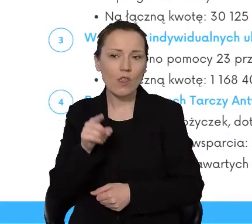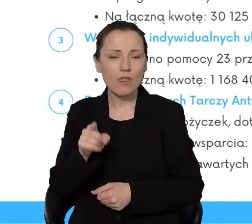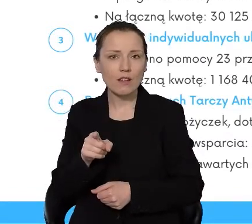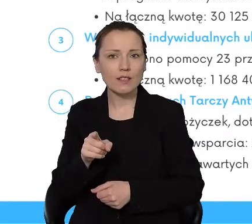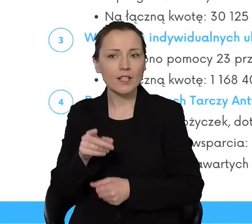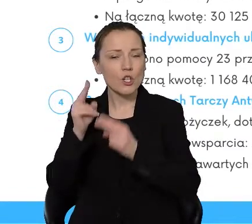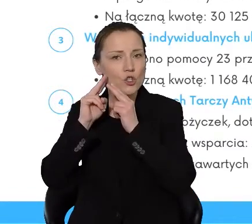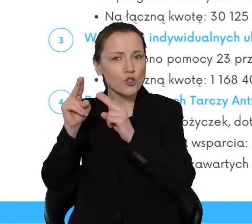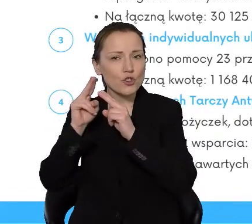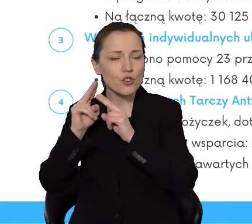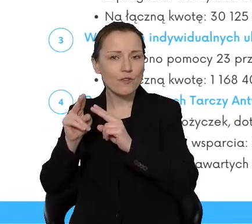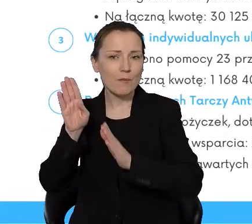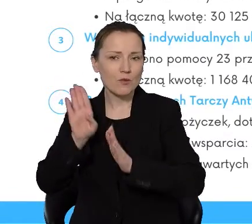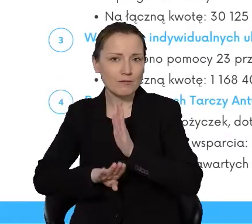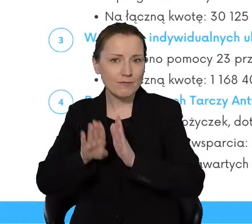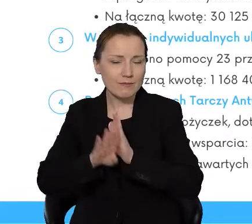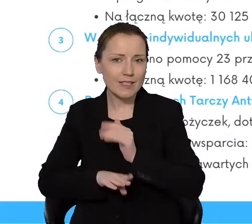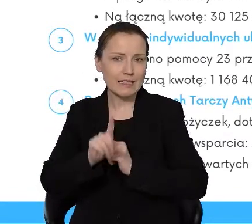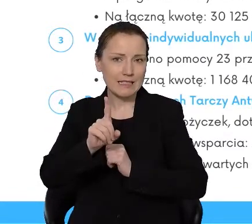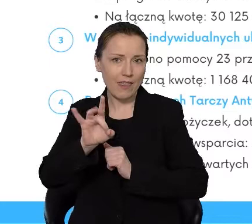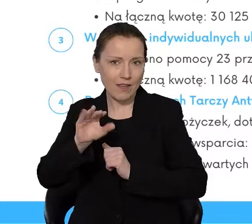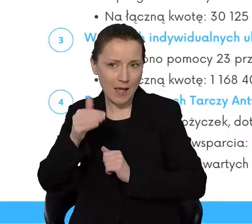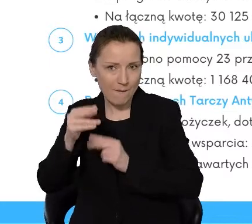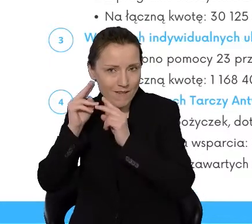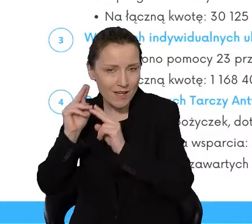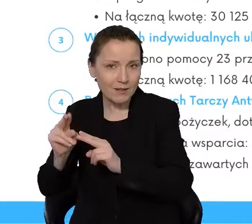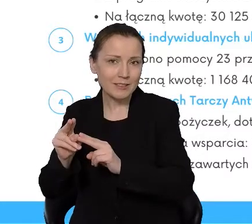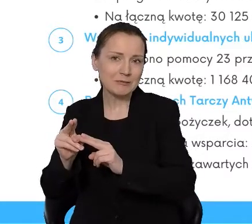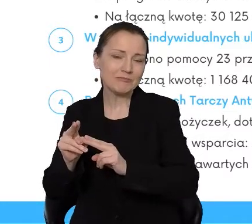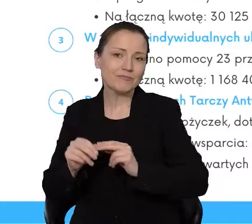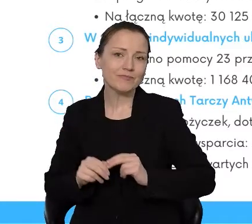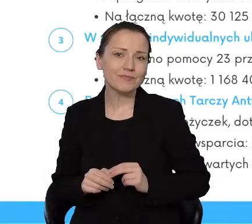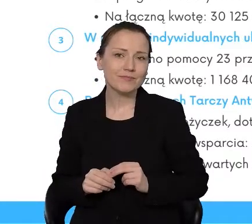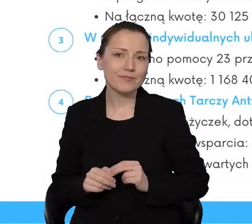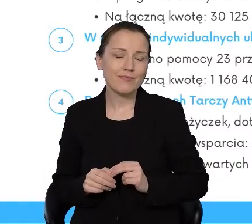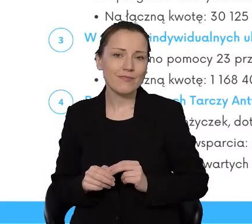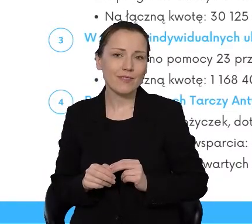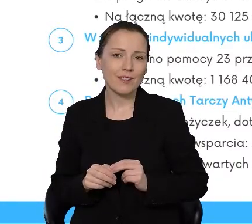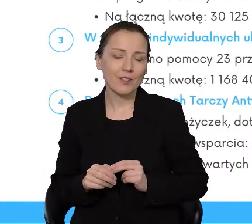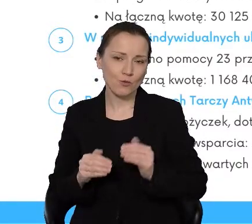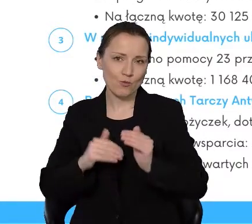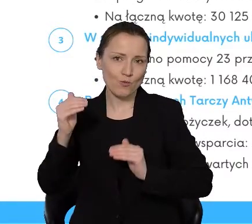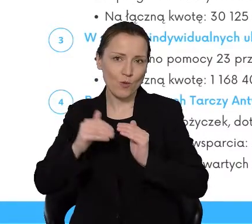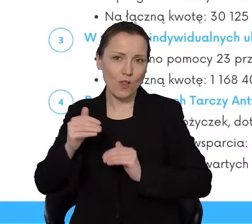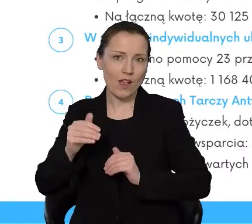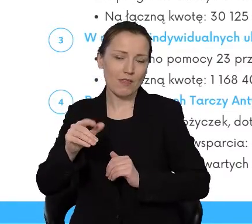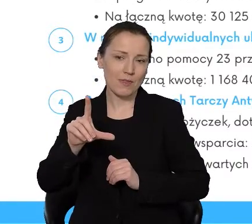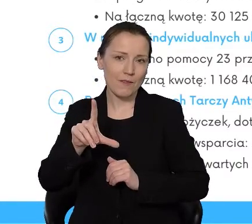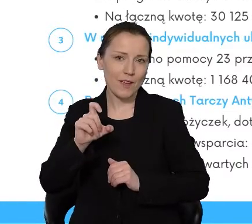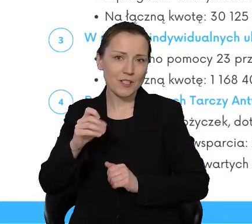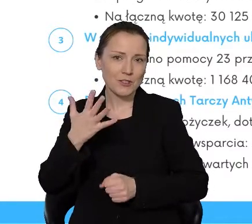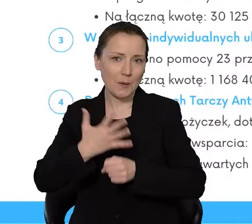za lokale wynajmowane przez Zakład Gospodarki Mieszkaniowej, a więc lokale miejskie. Ponad 250 tysięcy